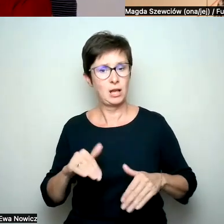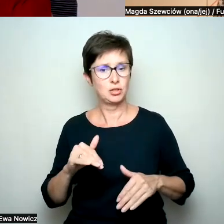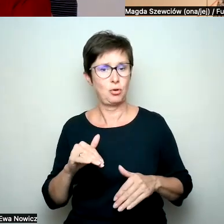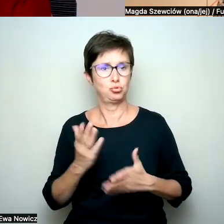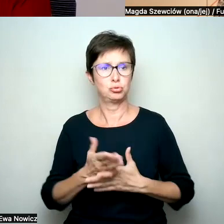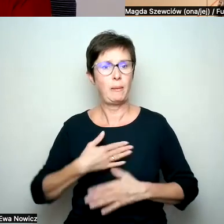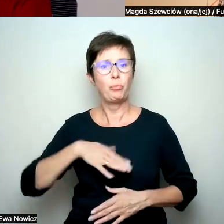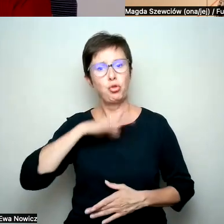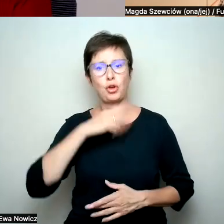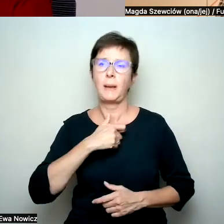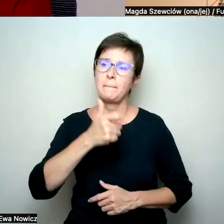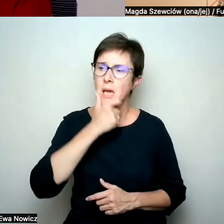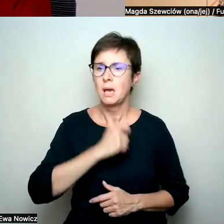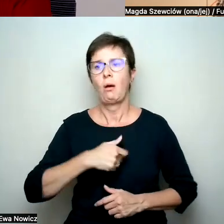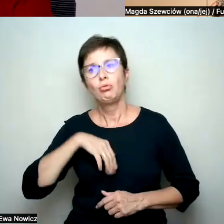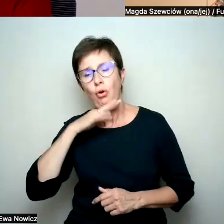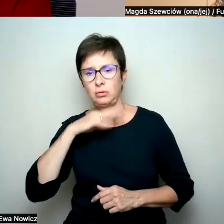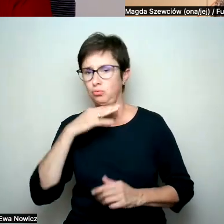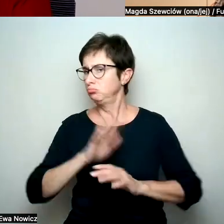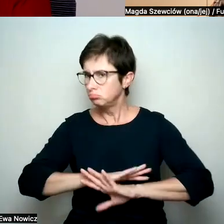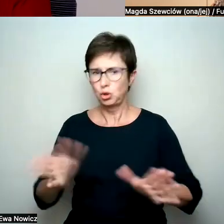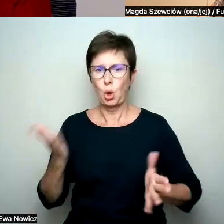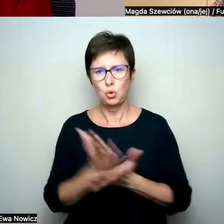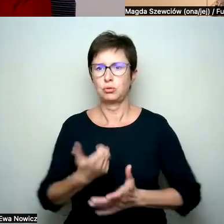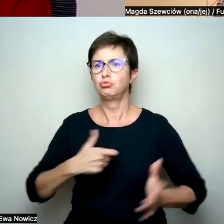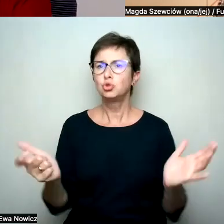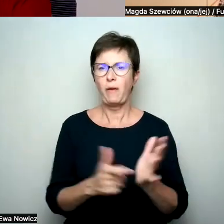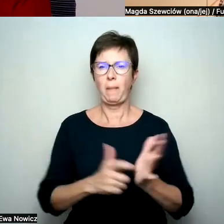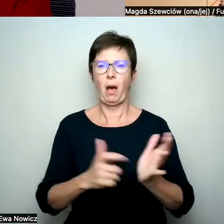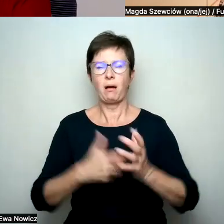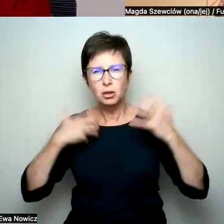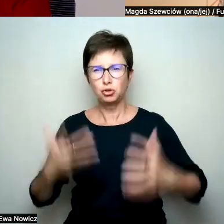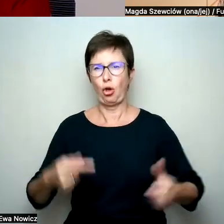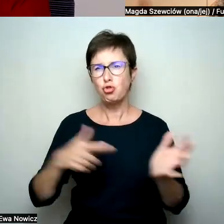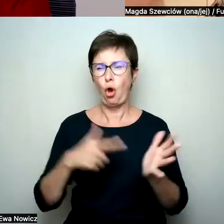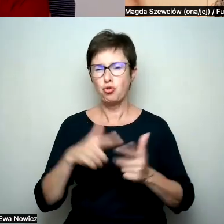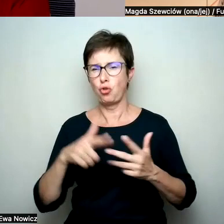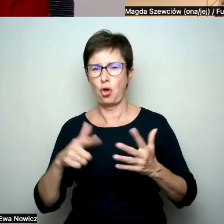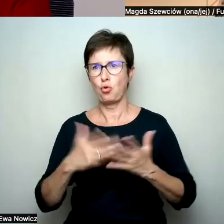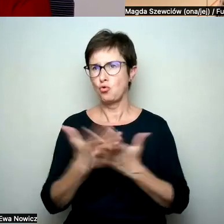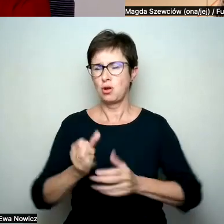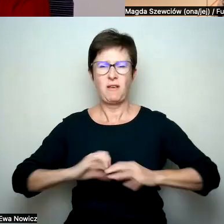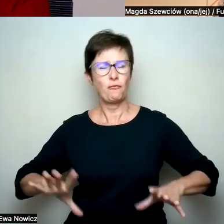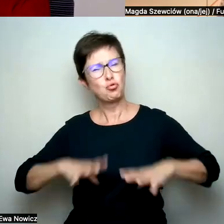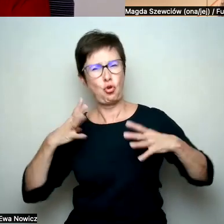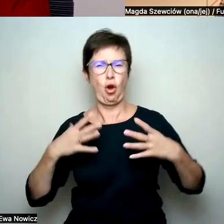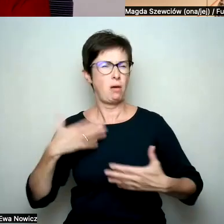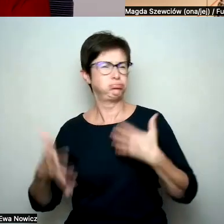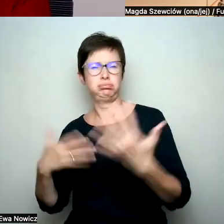mówisz, tylko mówią, nie, żądamy albo oczekujemy, albo jestem kurzona i tak dalej,